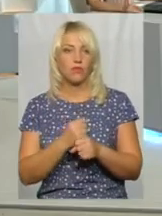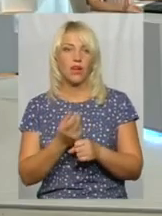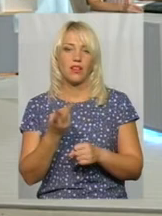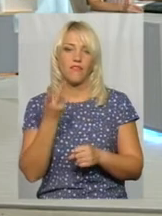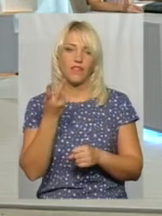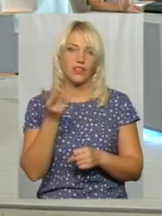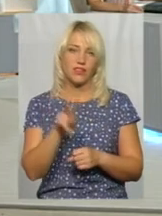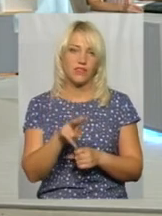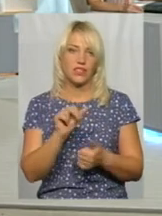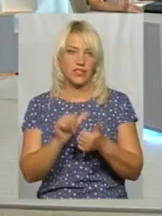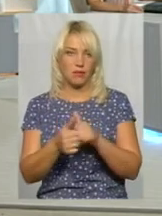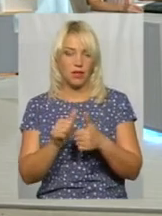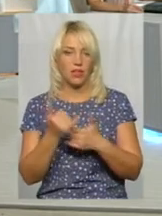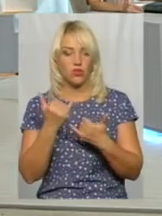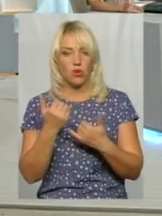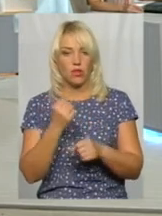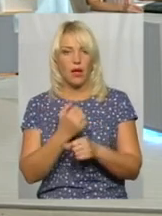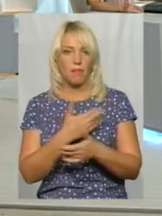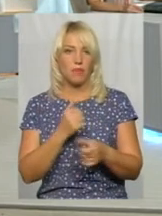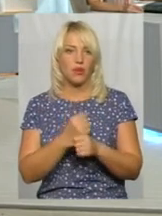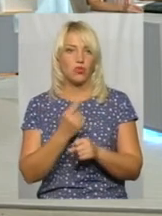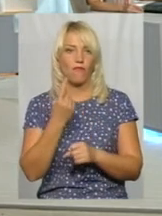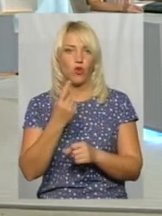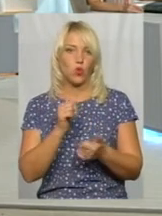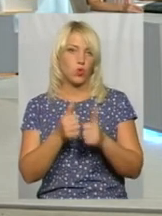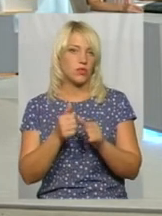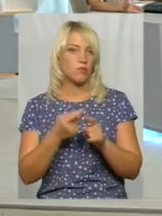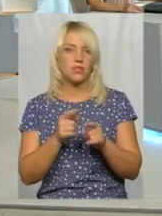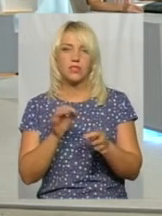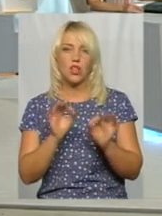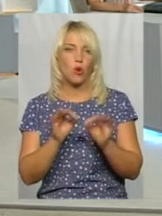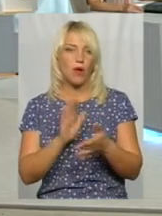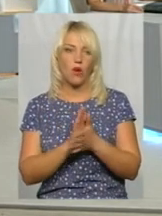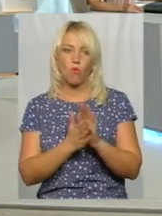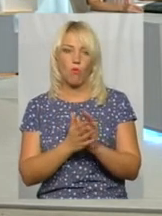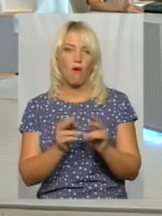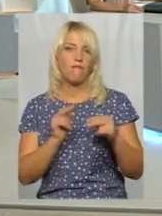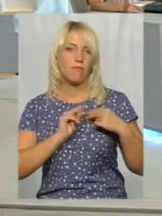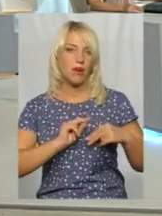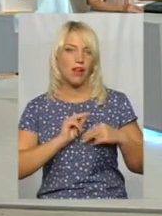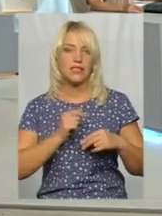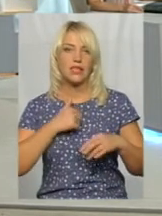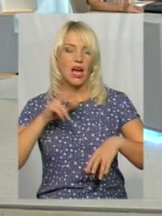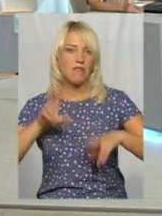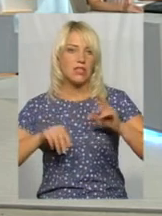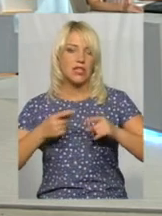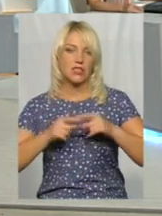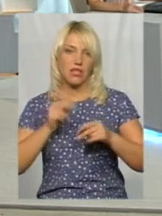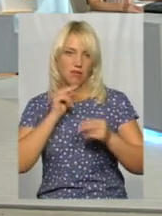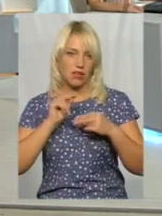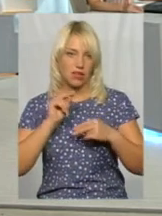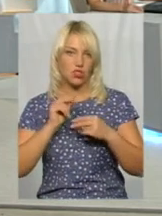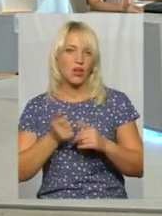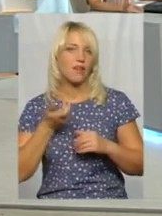Сьогодні, слава Богу, ми працюємо в одну зміну. Це нормальні умови праці. Я вважаю, що це оптимальна кількість.